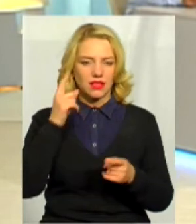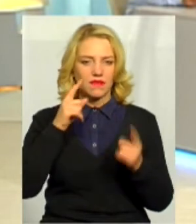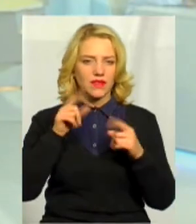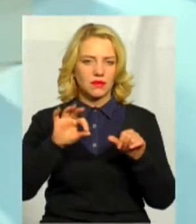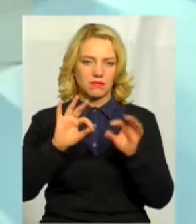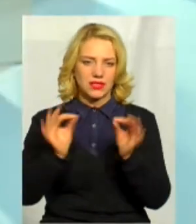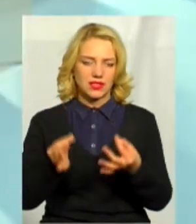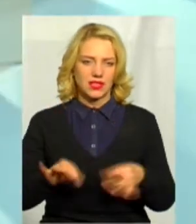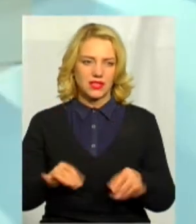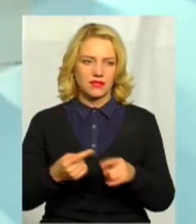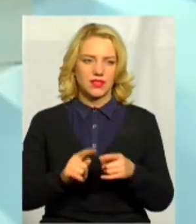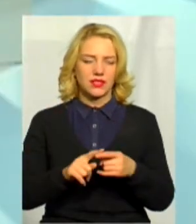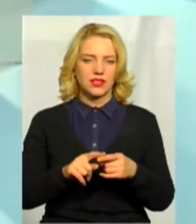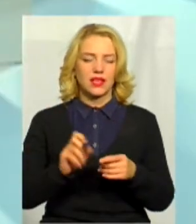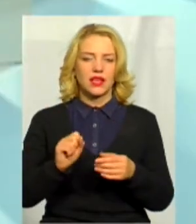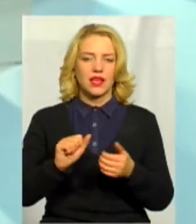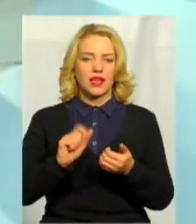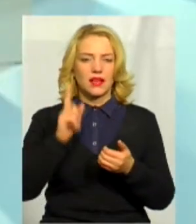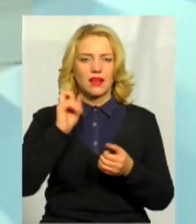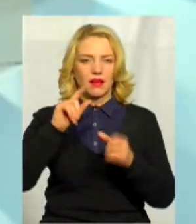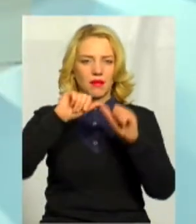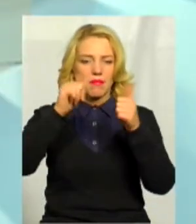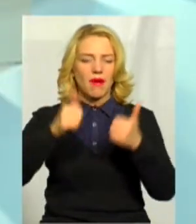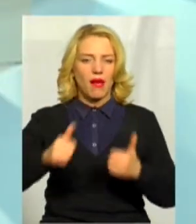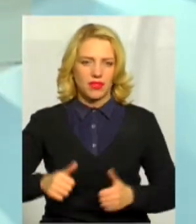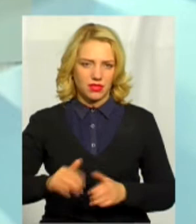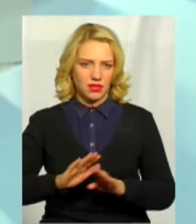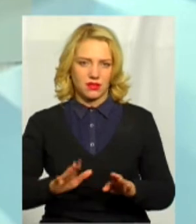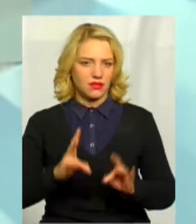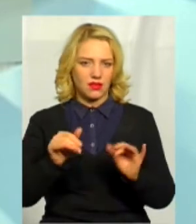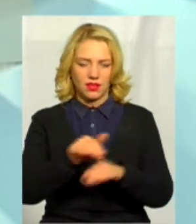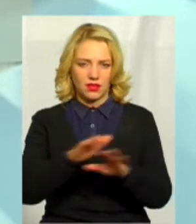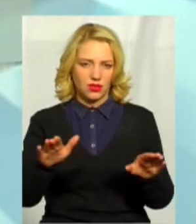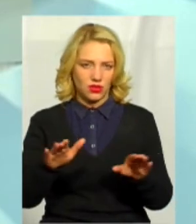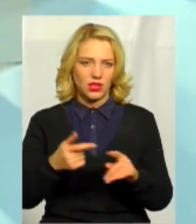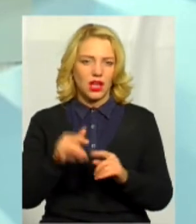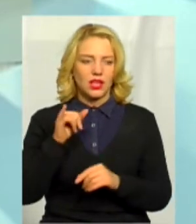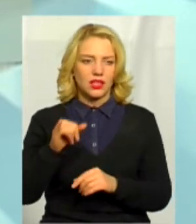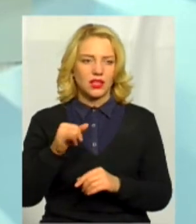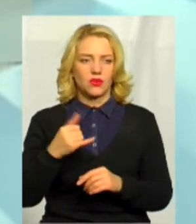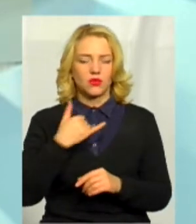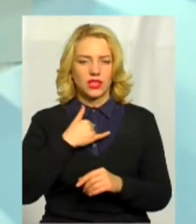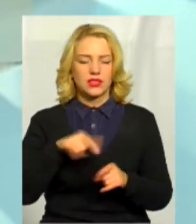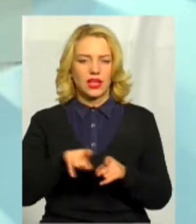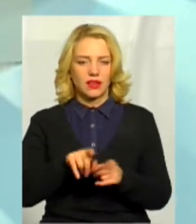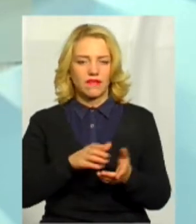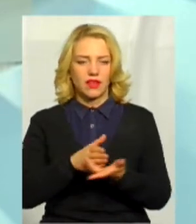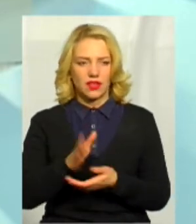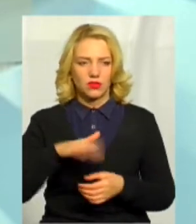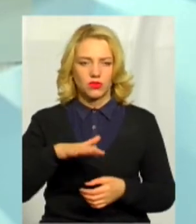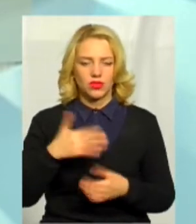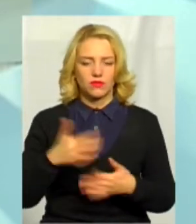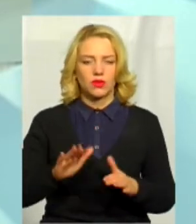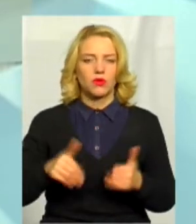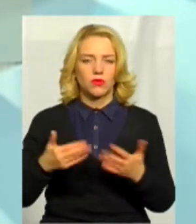пам'ятнику, це музей в музеї, його тільки музеїфікувати. У нас, власне, такий варіант потім, ми вже